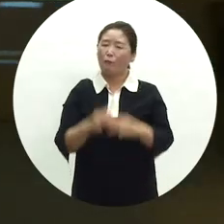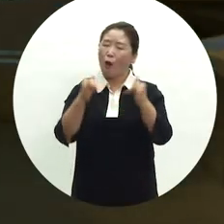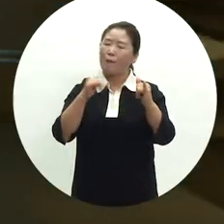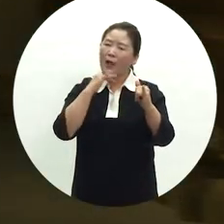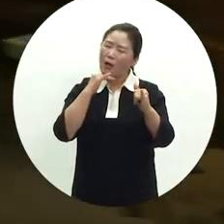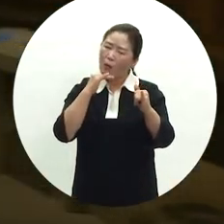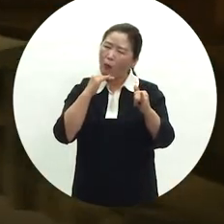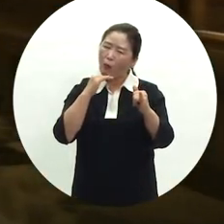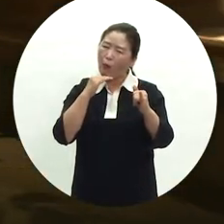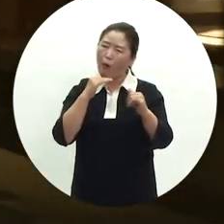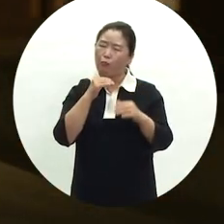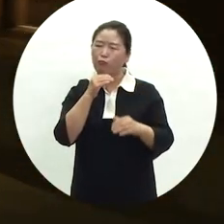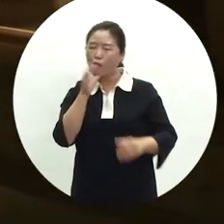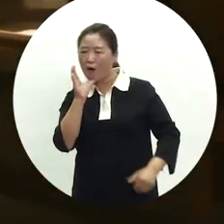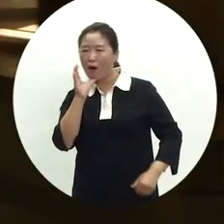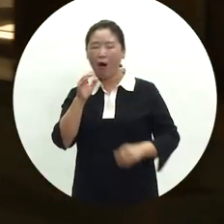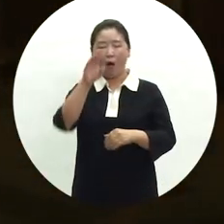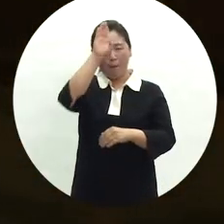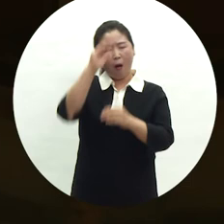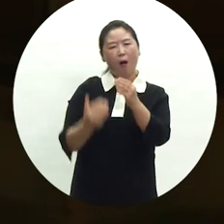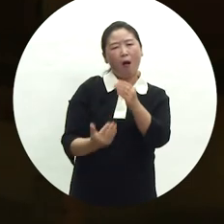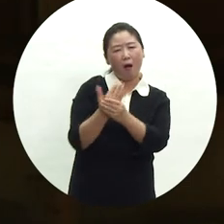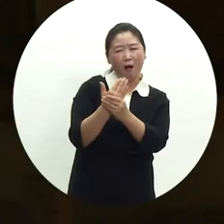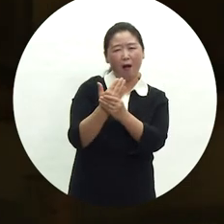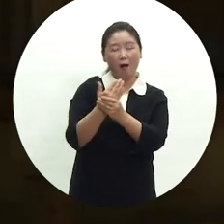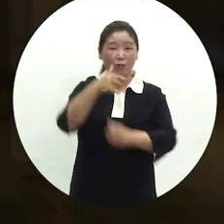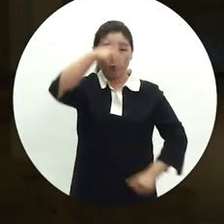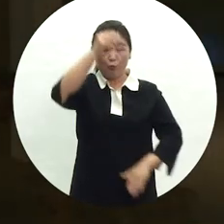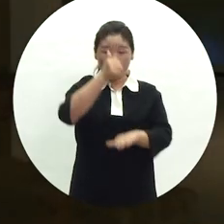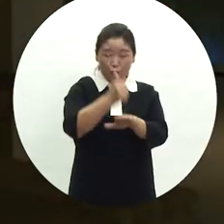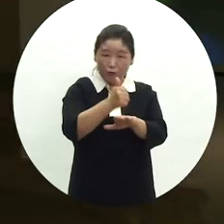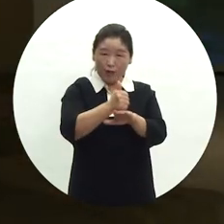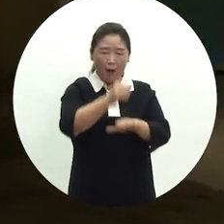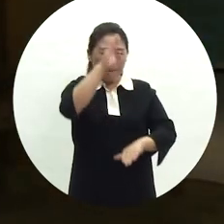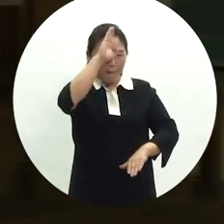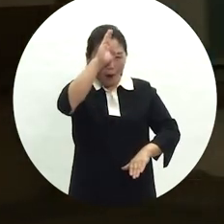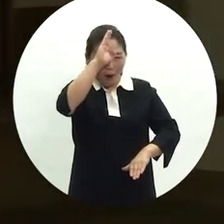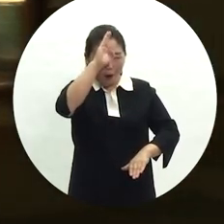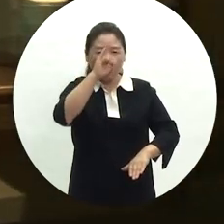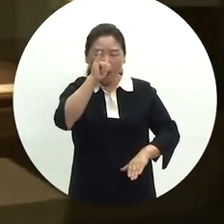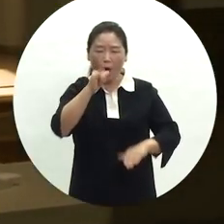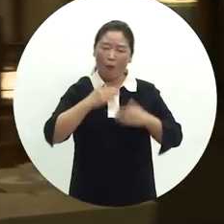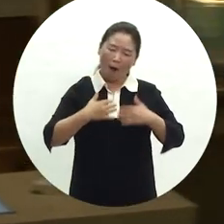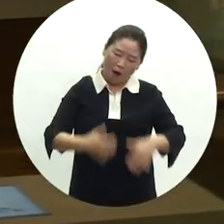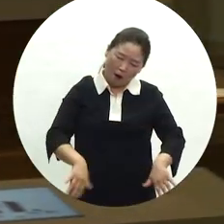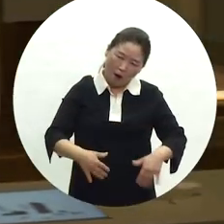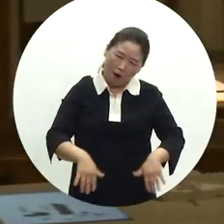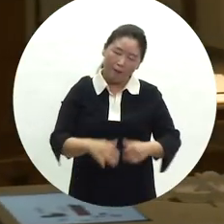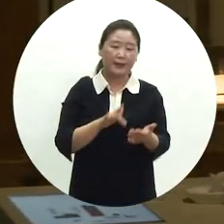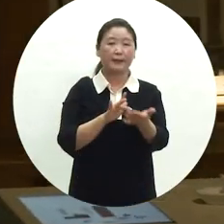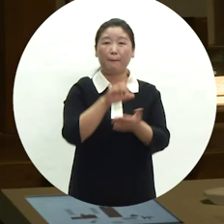나이 들면서 점차 병에 자주 걸리게 됩니다. 조선 후기에는 병이 들거나 몸이 허약해지면